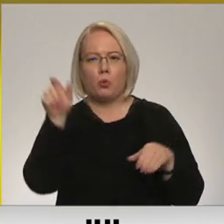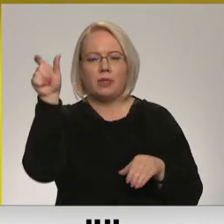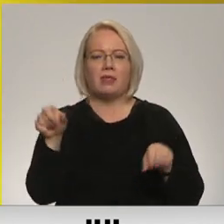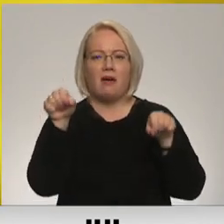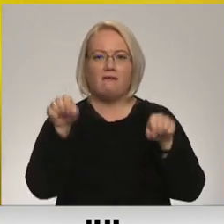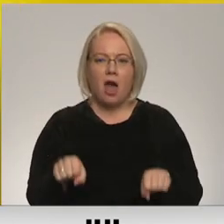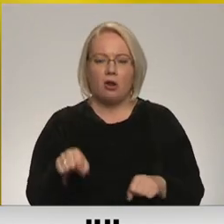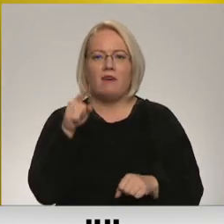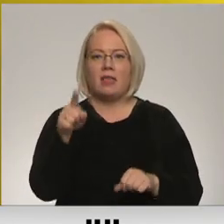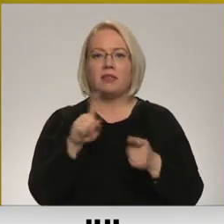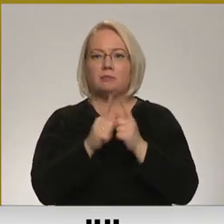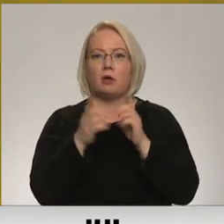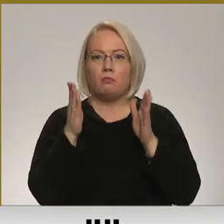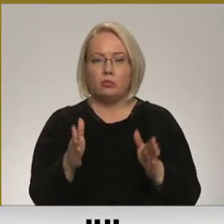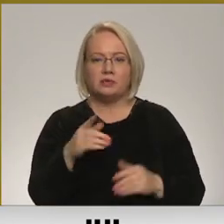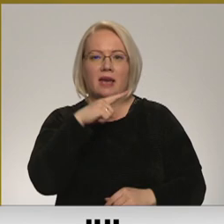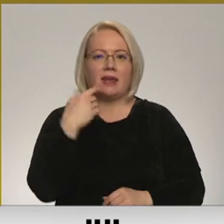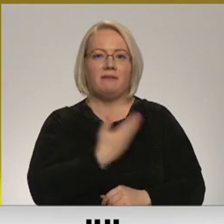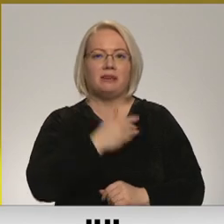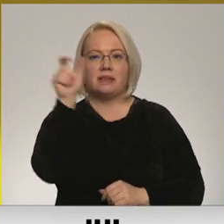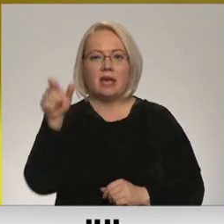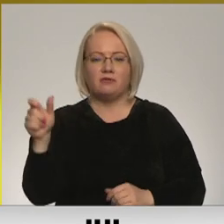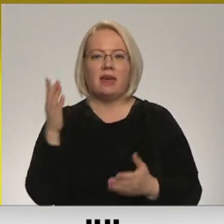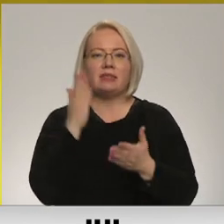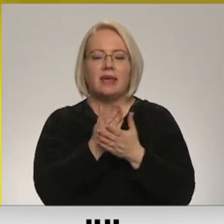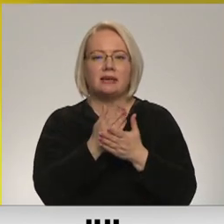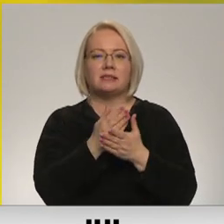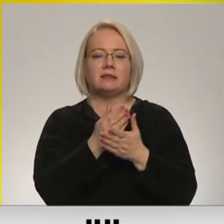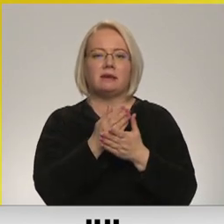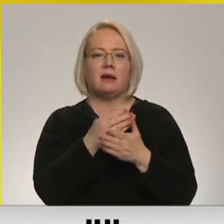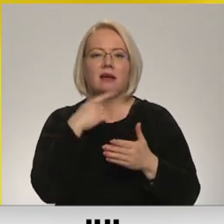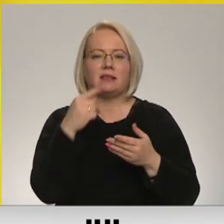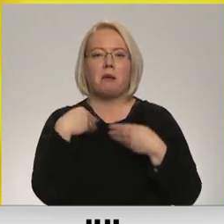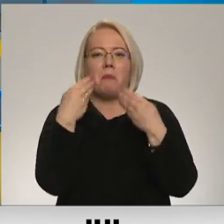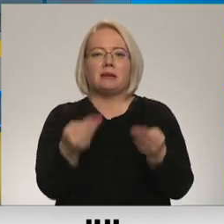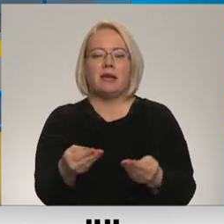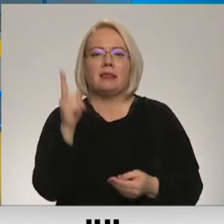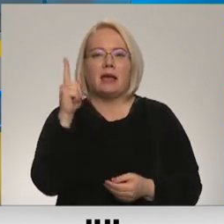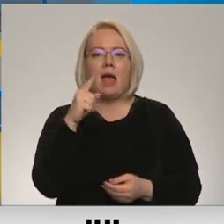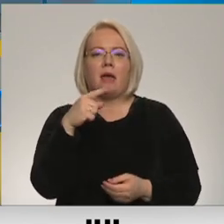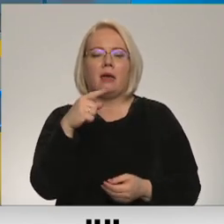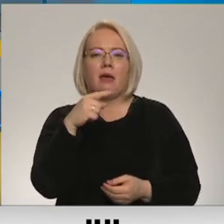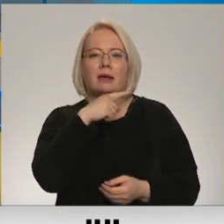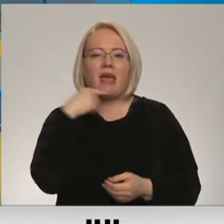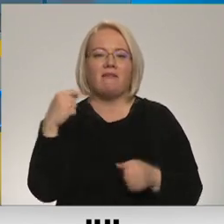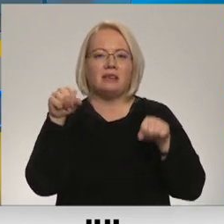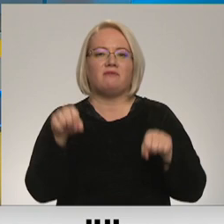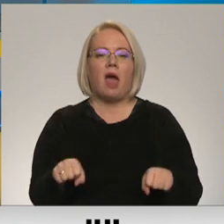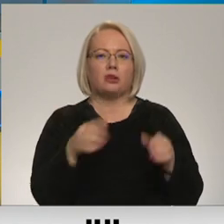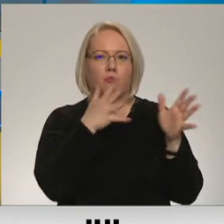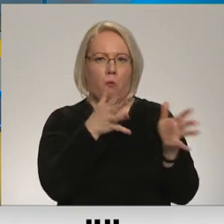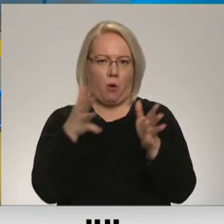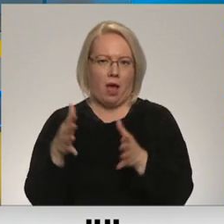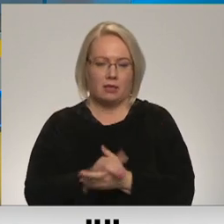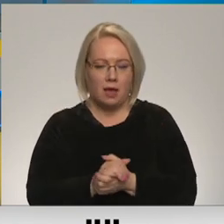šādas pārmaiņas sagaidīt, ja Krievijas iedzīvotāji faktiski tiks varot tikai ar Krēmļa propagandu? Lauri ir tā,